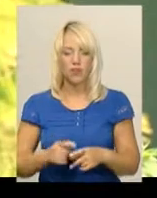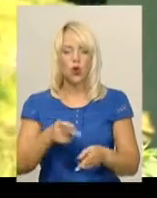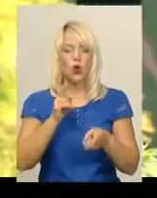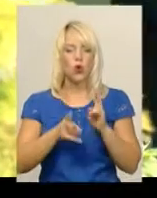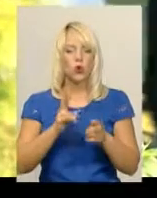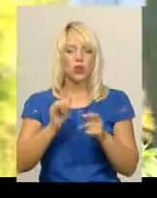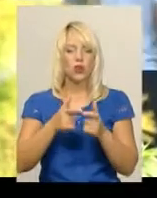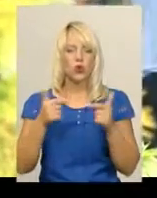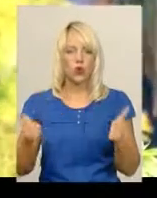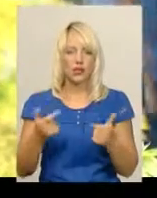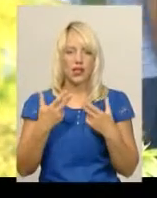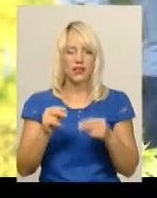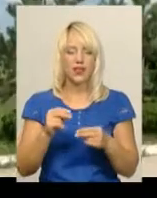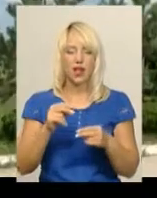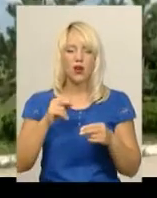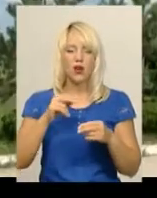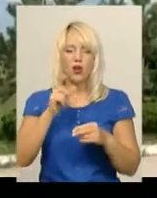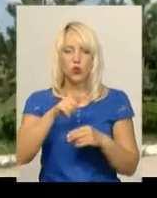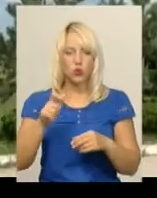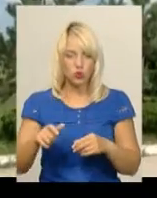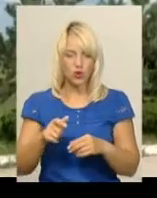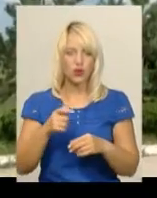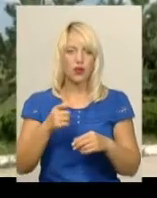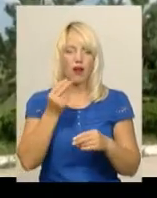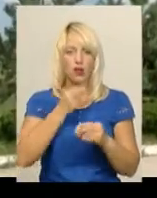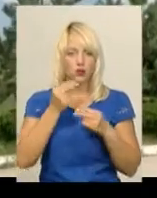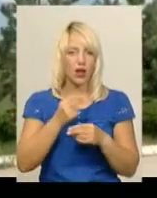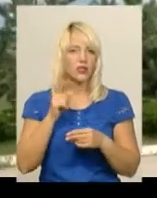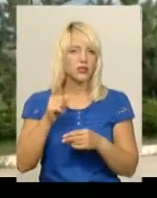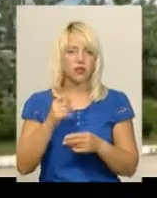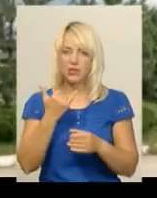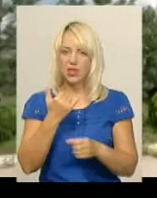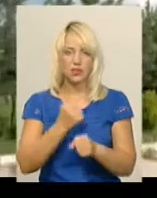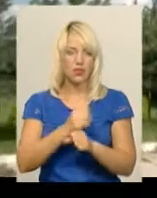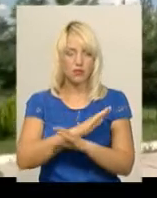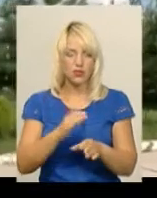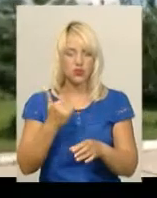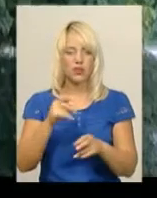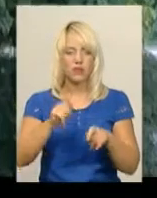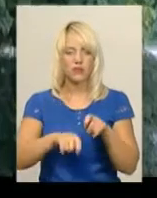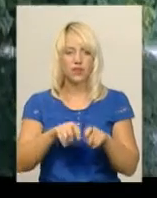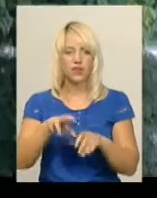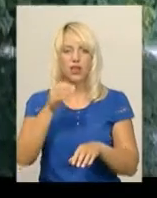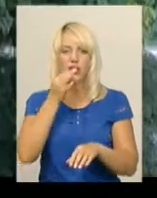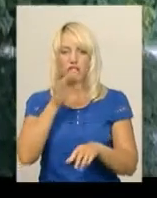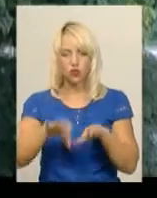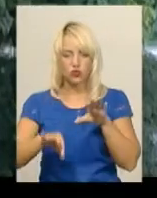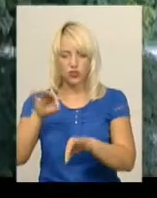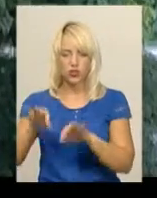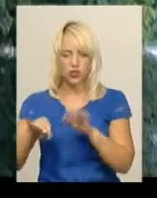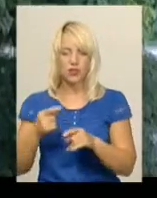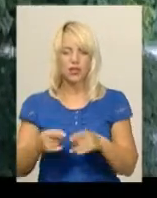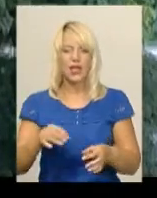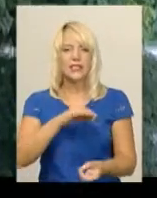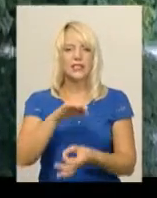харчувались у Труйні з Хмельниччини, зараз не працює. Там відбулася перевірка і відібрано зразки їжі. Ми відібрали змиви, залишки